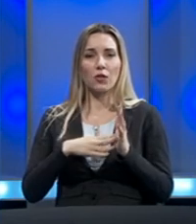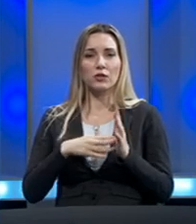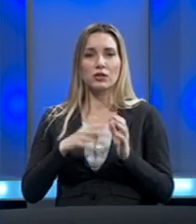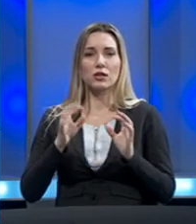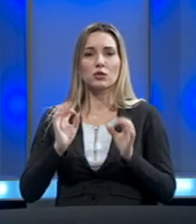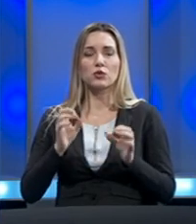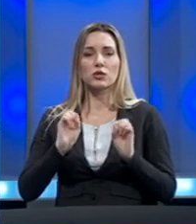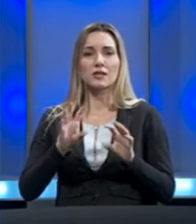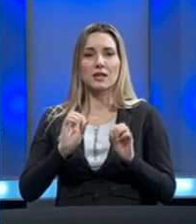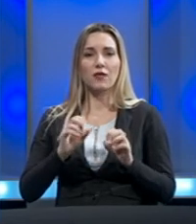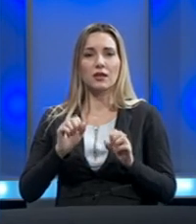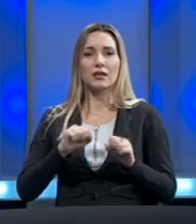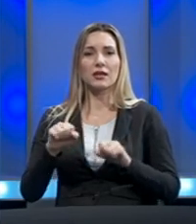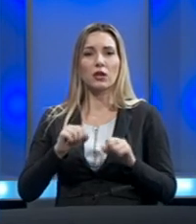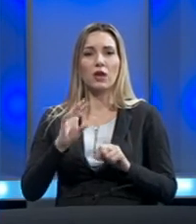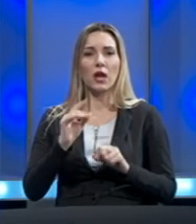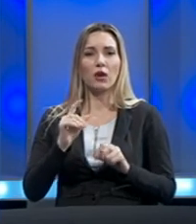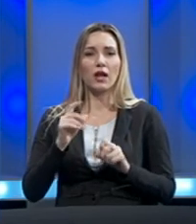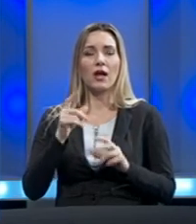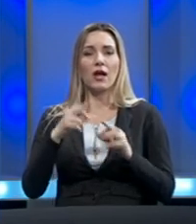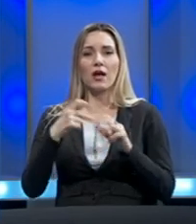dakle stručni savjetnik direktora regulatorne agencije za komunikaciju.